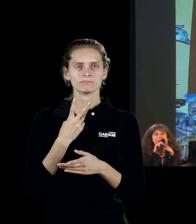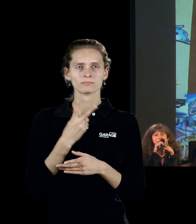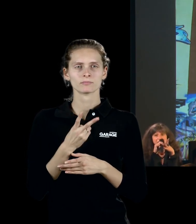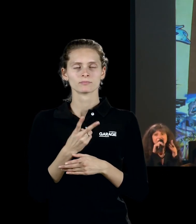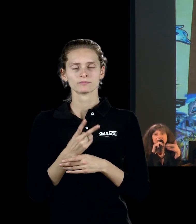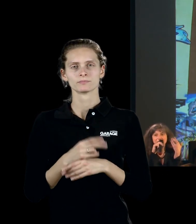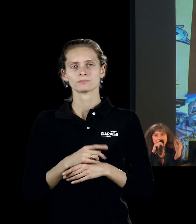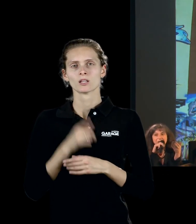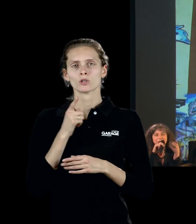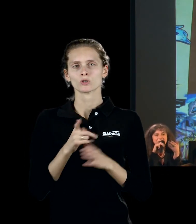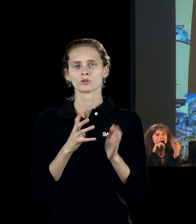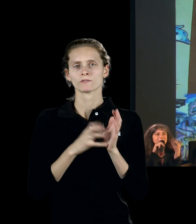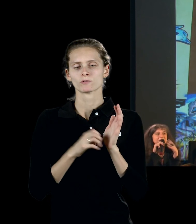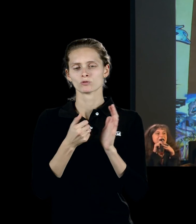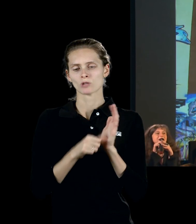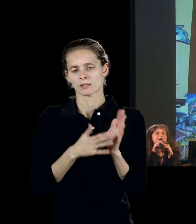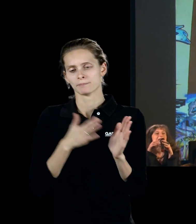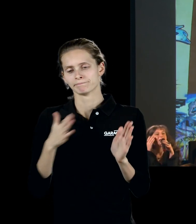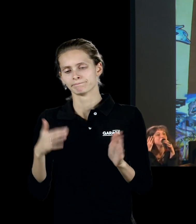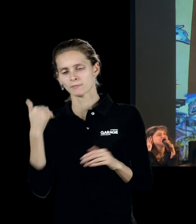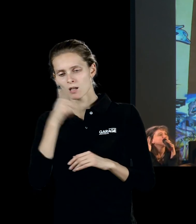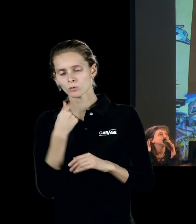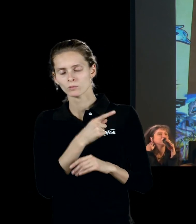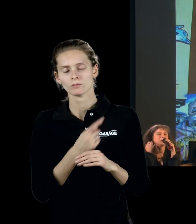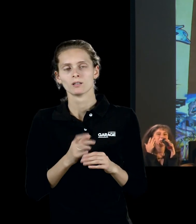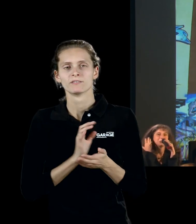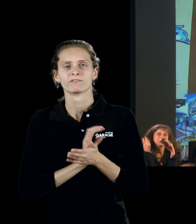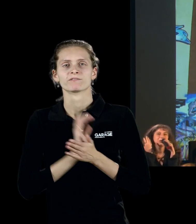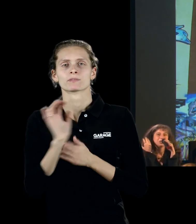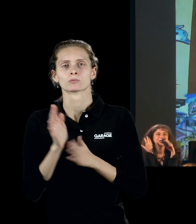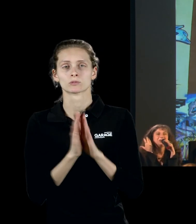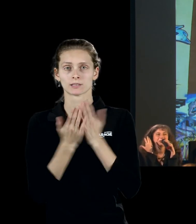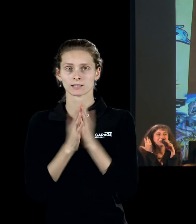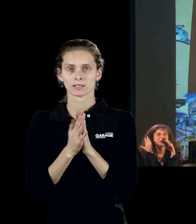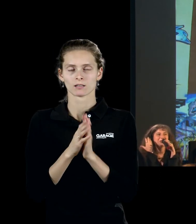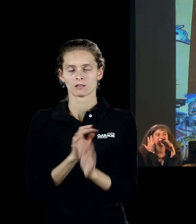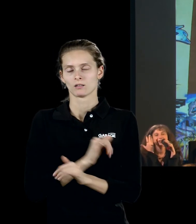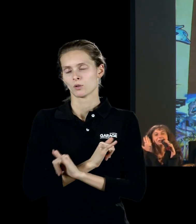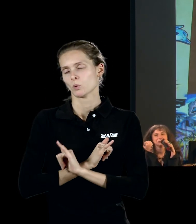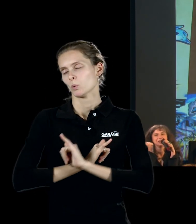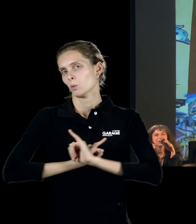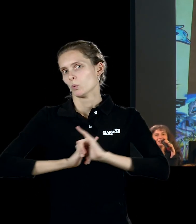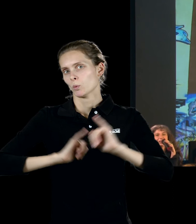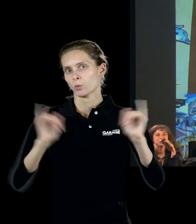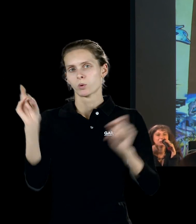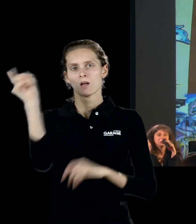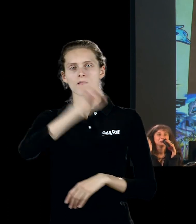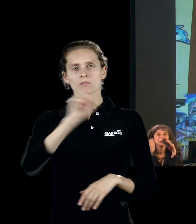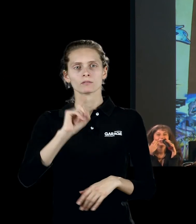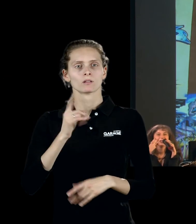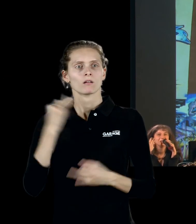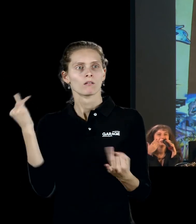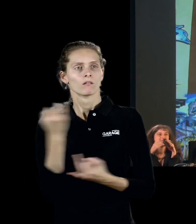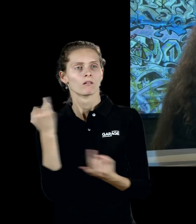в 60-м году выходит его книга, при этом, как бы, ну, таким абсолютным расцветом граффити, расцветом интереса к нему